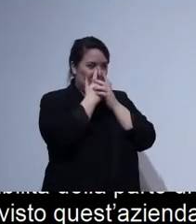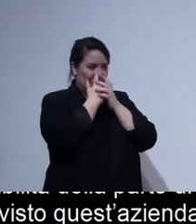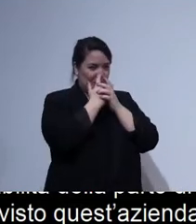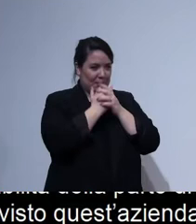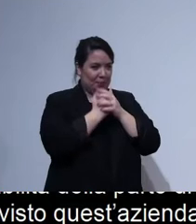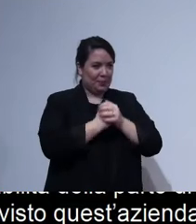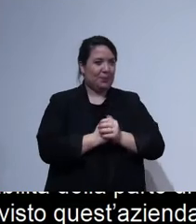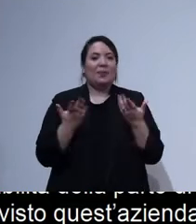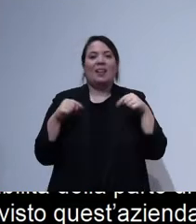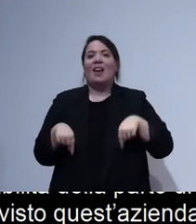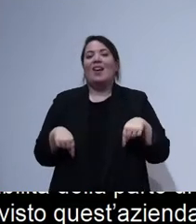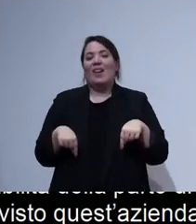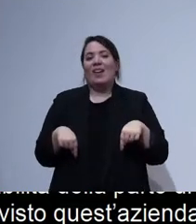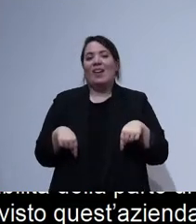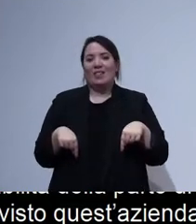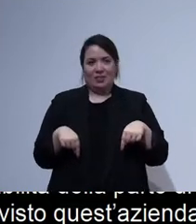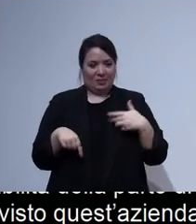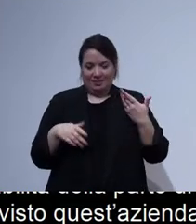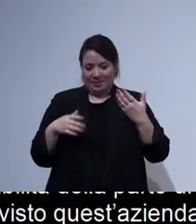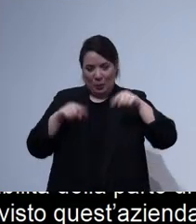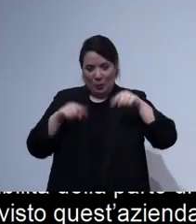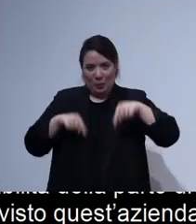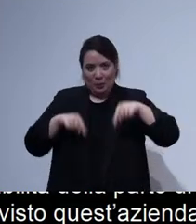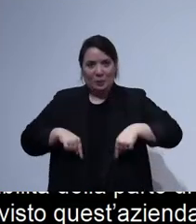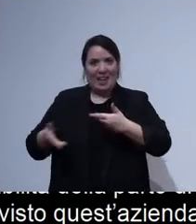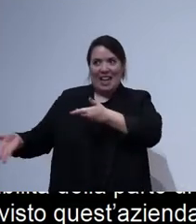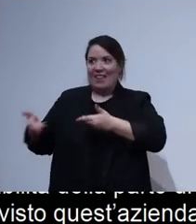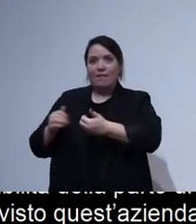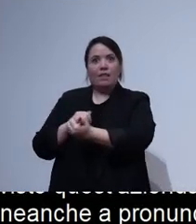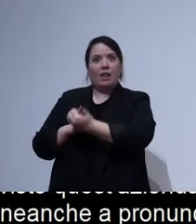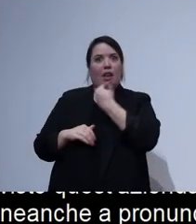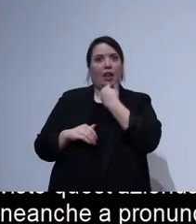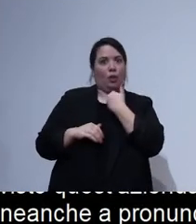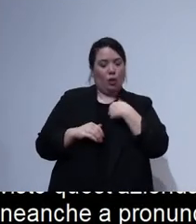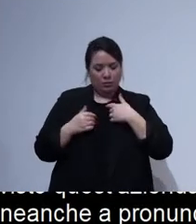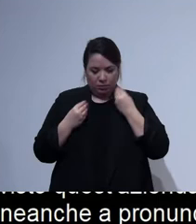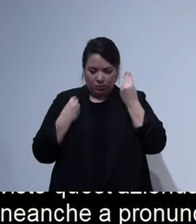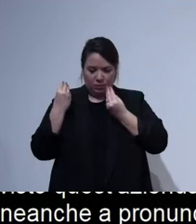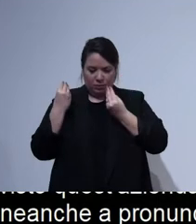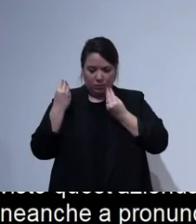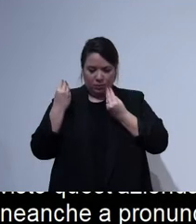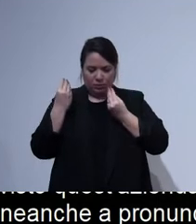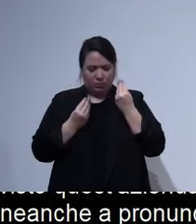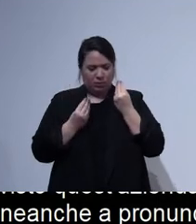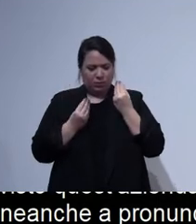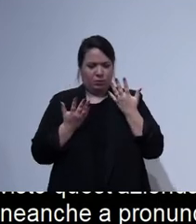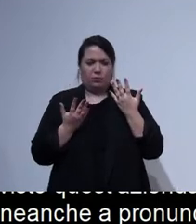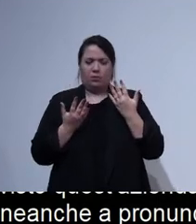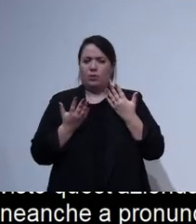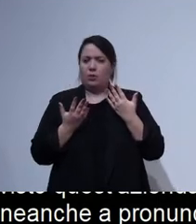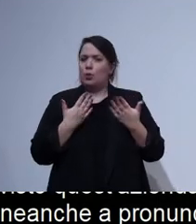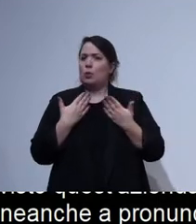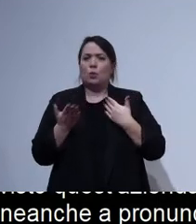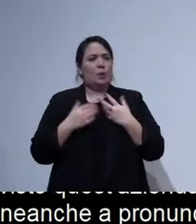Oggi, appena abbiamo ricevuto l'invito, quello che ho subito pensato è stato di chiamare al mio fianco